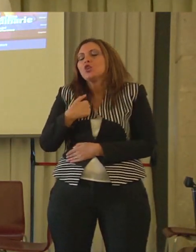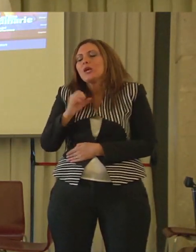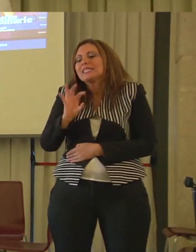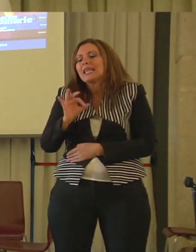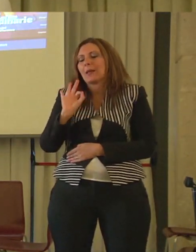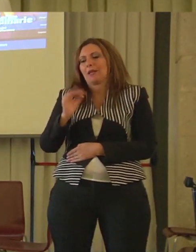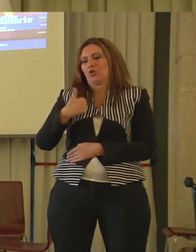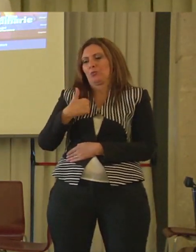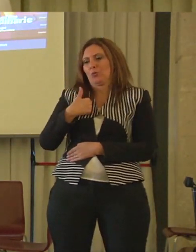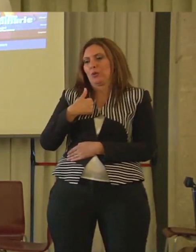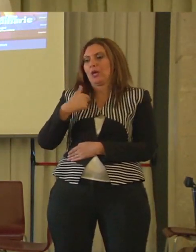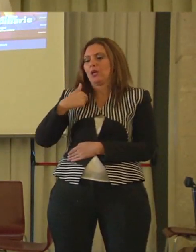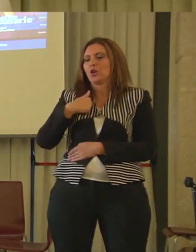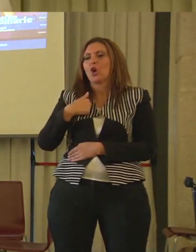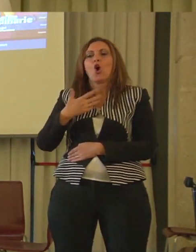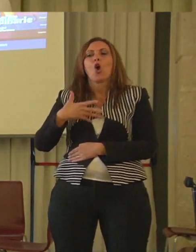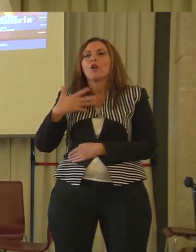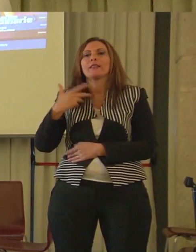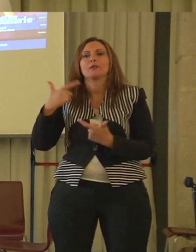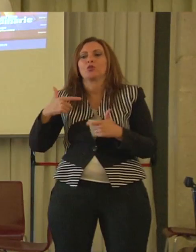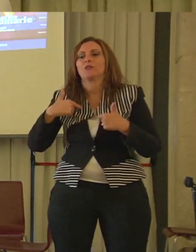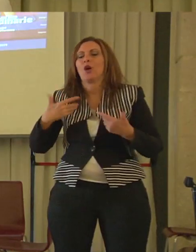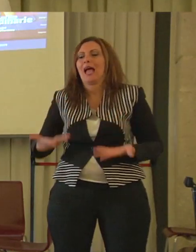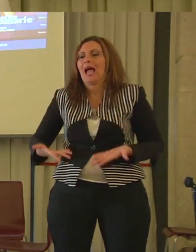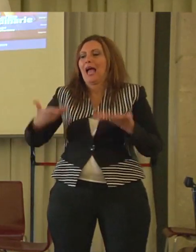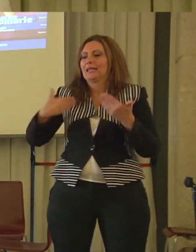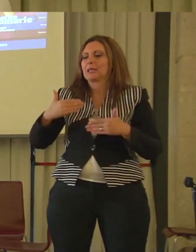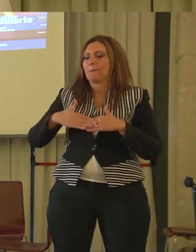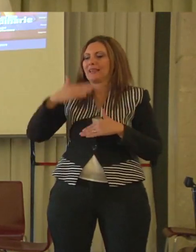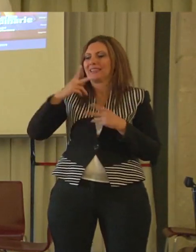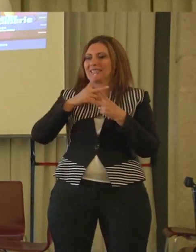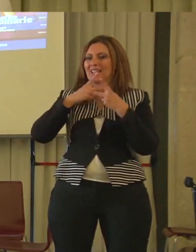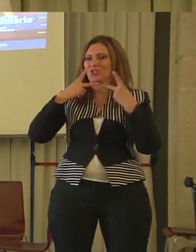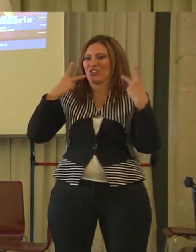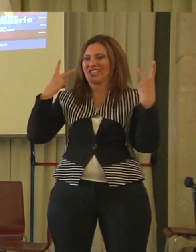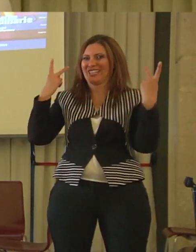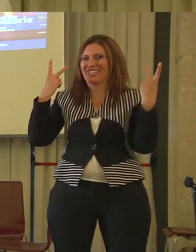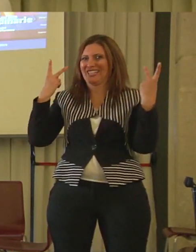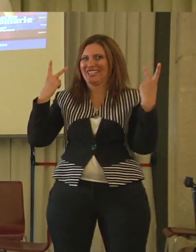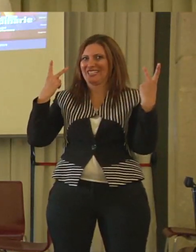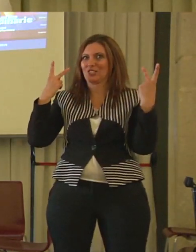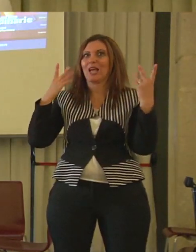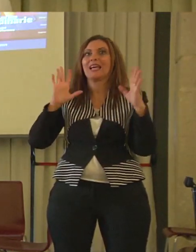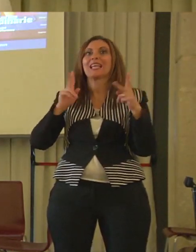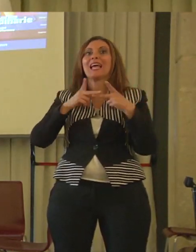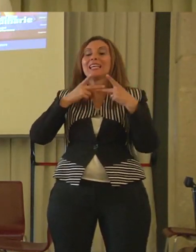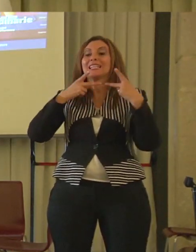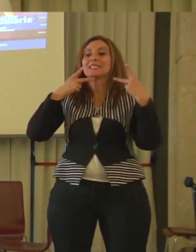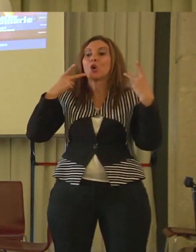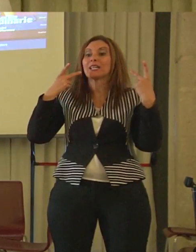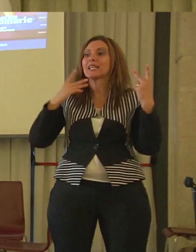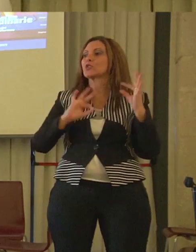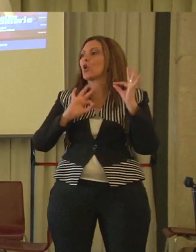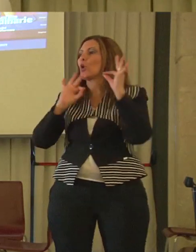È quello di alzarsi ogni mattina con il sorriso e se non riuscite a tenerlo fino a sera,